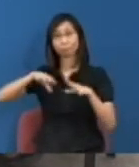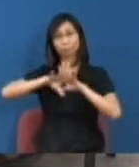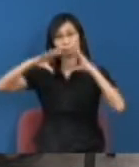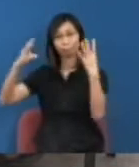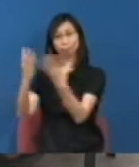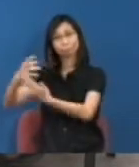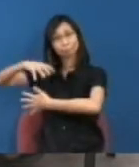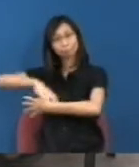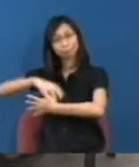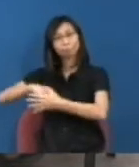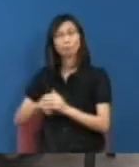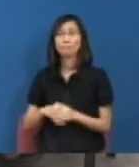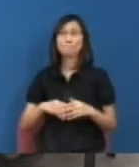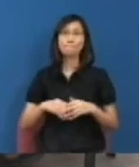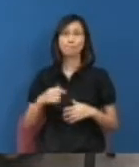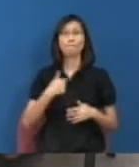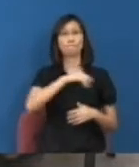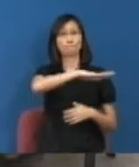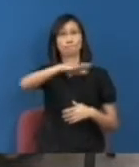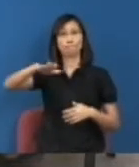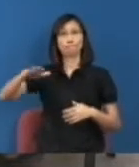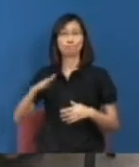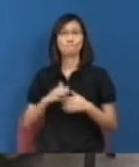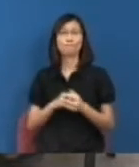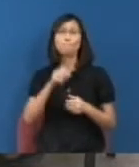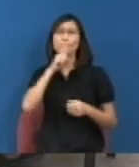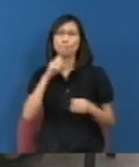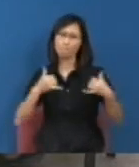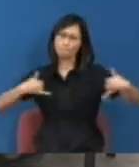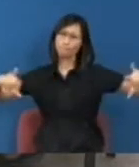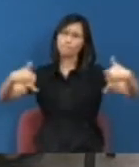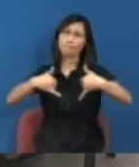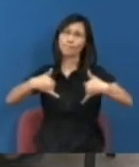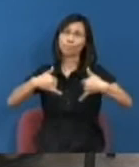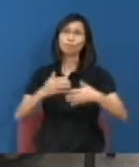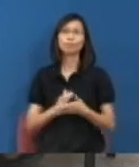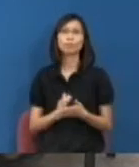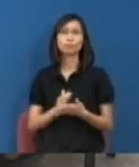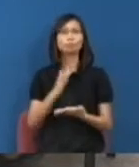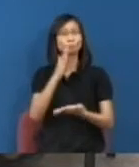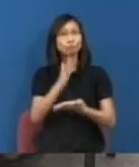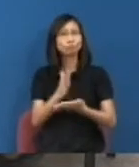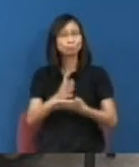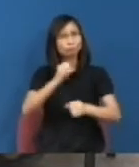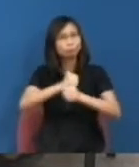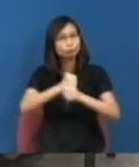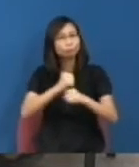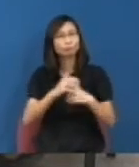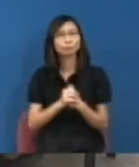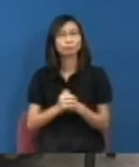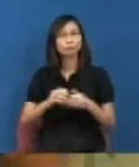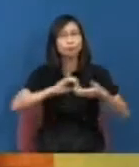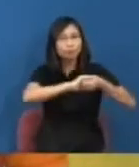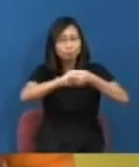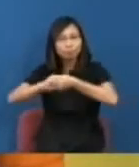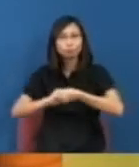其實大家在一些不同的場合可能在一些學術會議甚至在一些工作裡面大家都有一些合作的關係